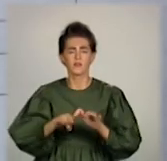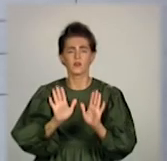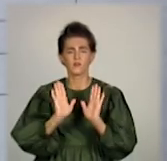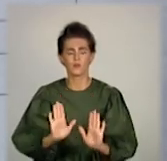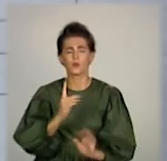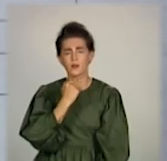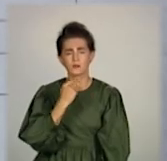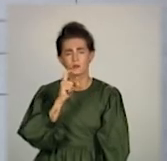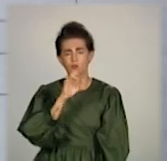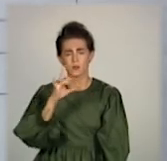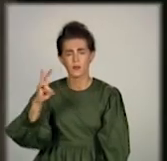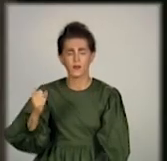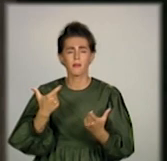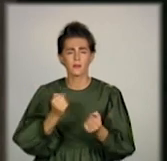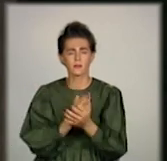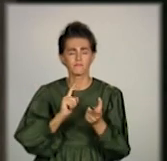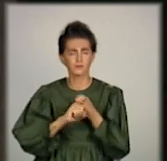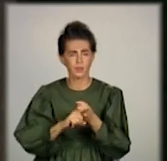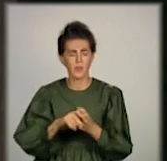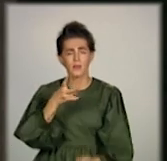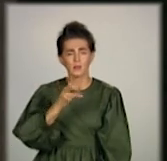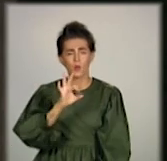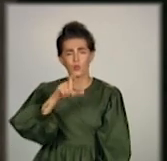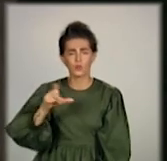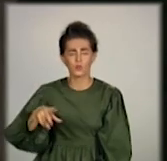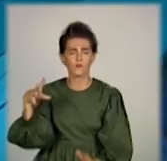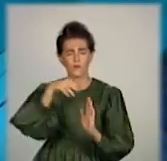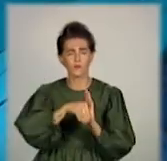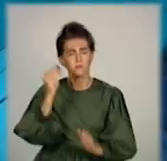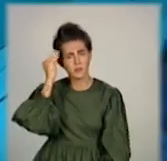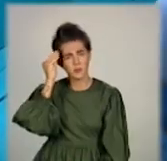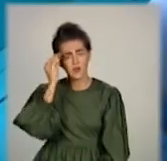епідеміологічній зоні. Та жителі вважають робити це зарано.